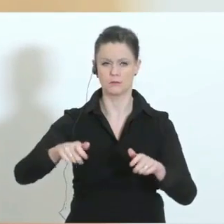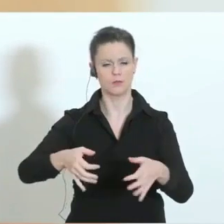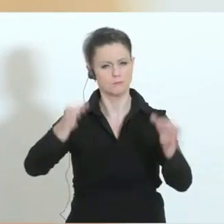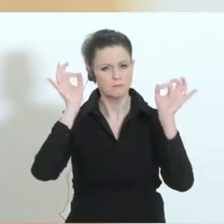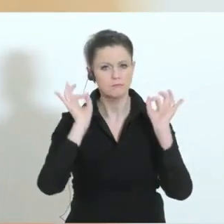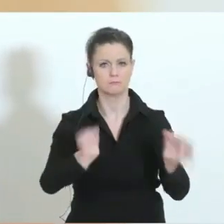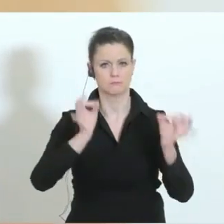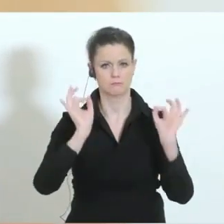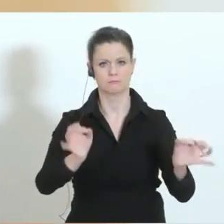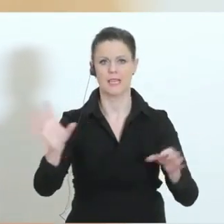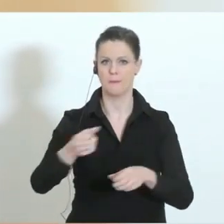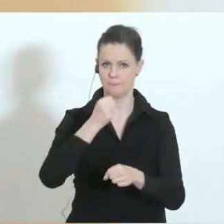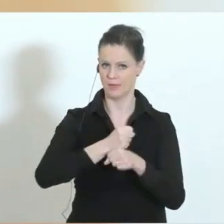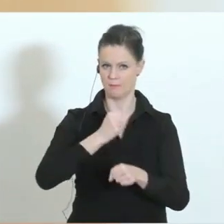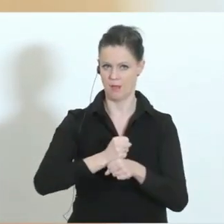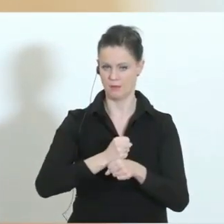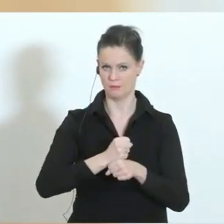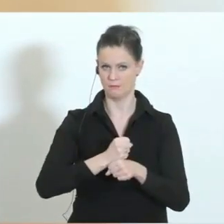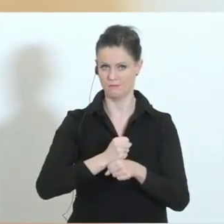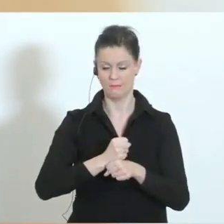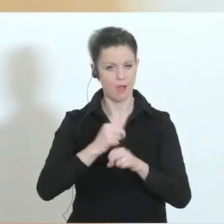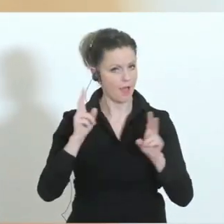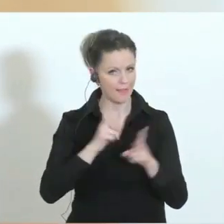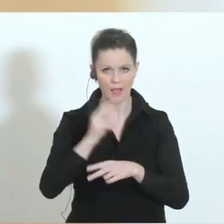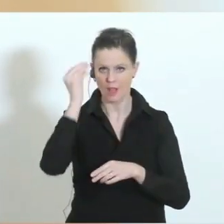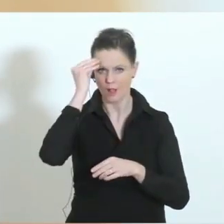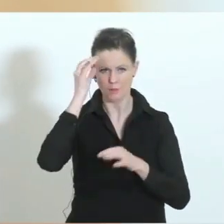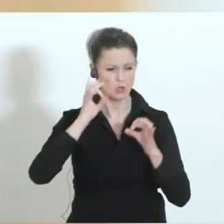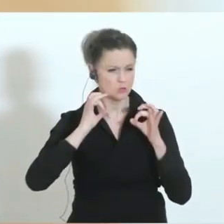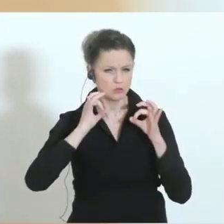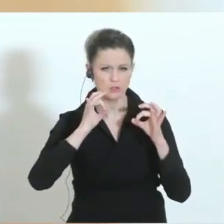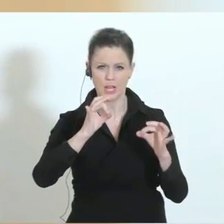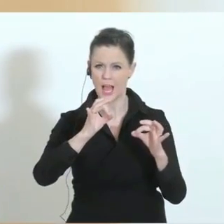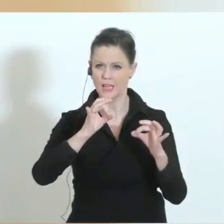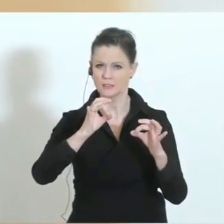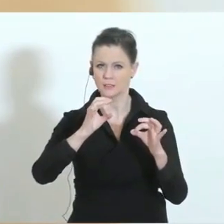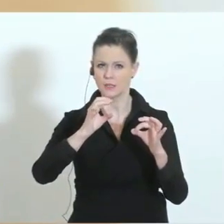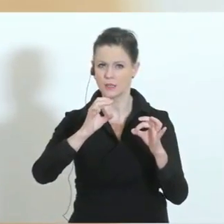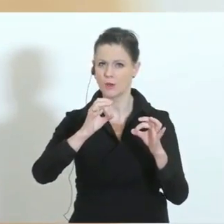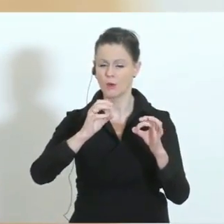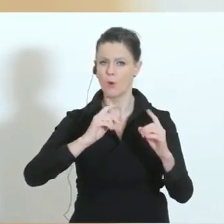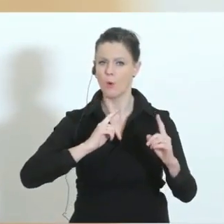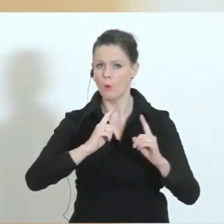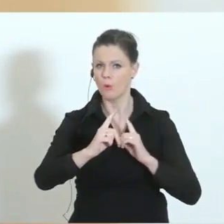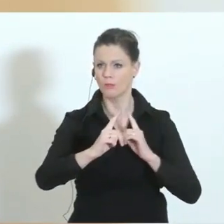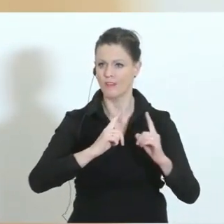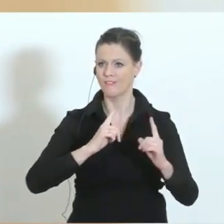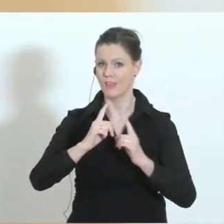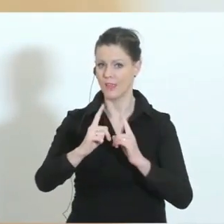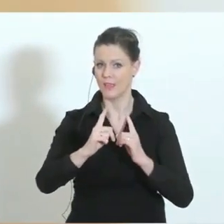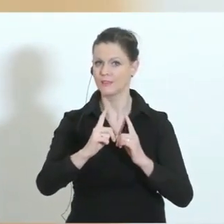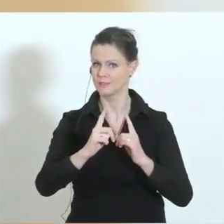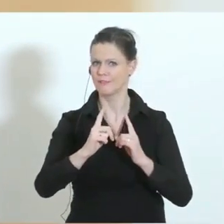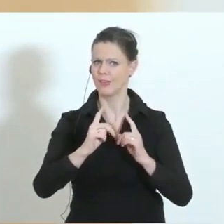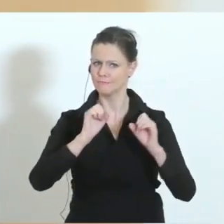mitmachen. Es ist unglaublich, was man auf den Straßen, wenn man jemanden trifft, erlebt, wie viel